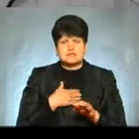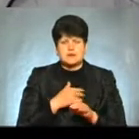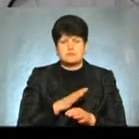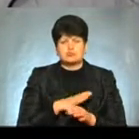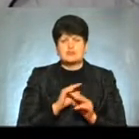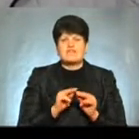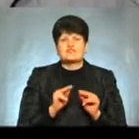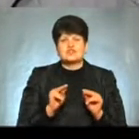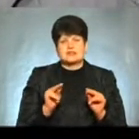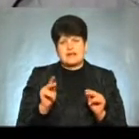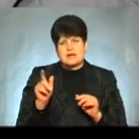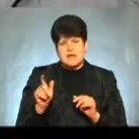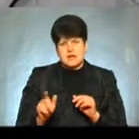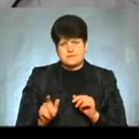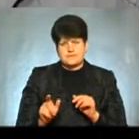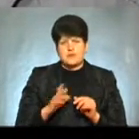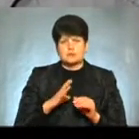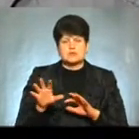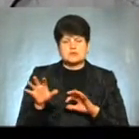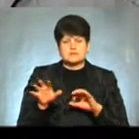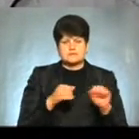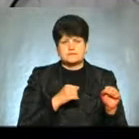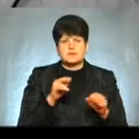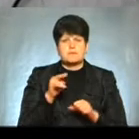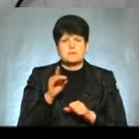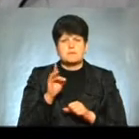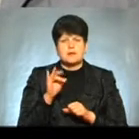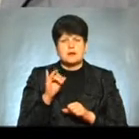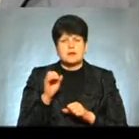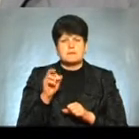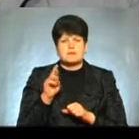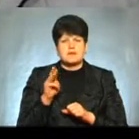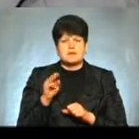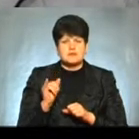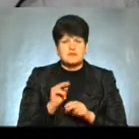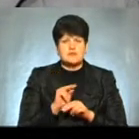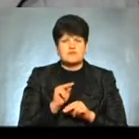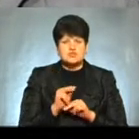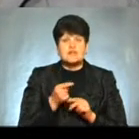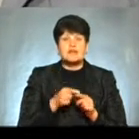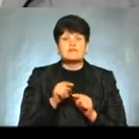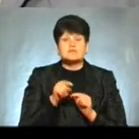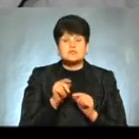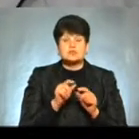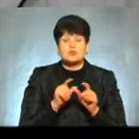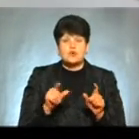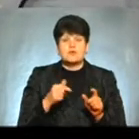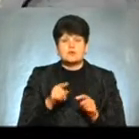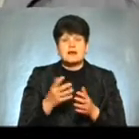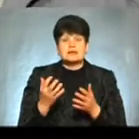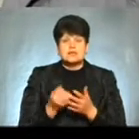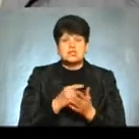вчителька, яка була евакуйована з Прип'яті І навчала учнів саме в цій школі Вона знайшла